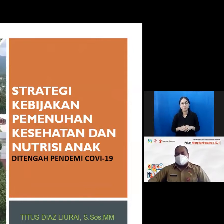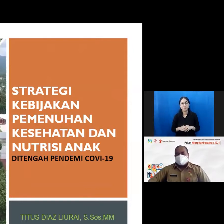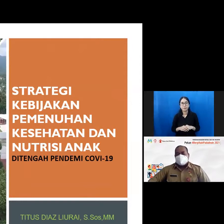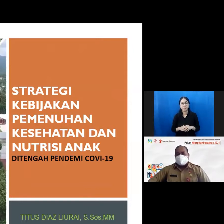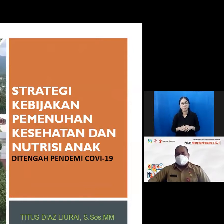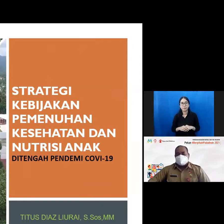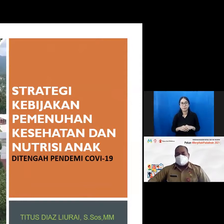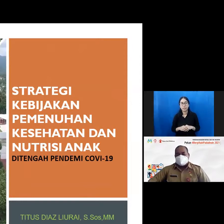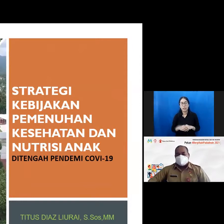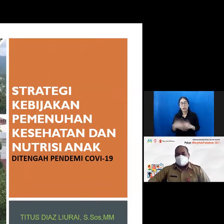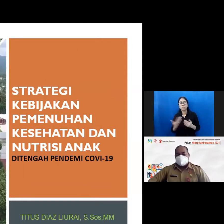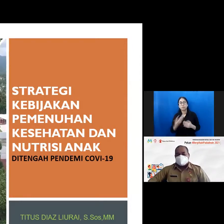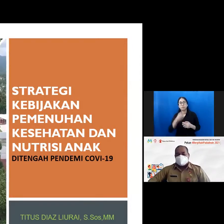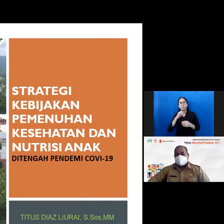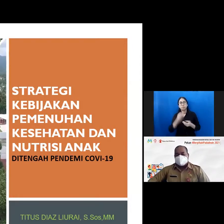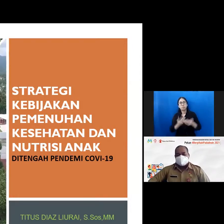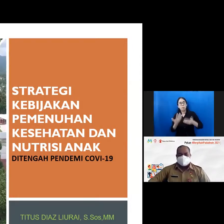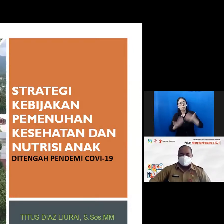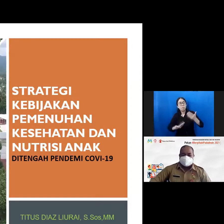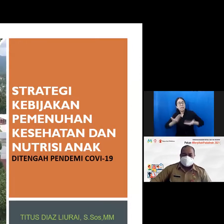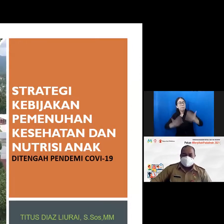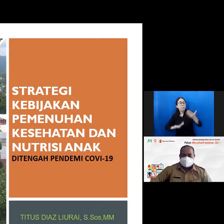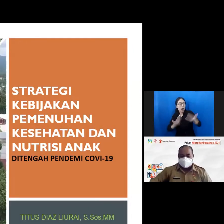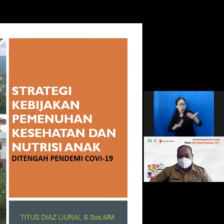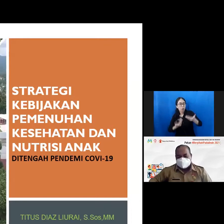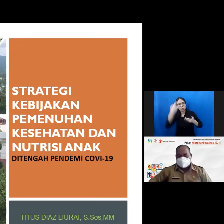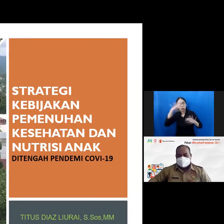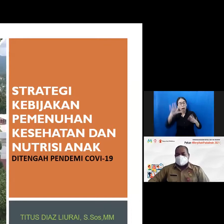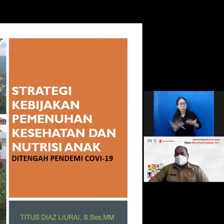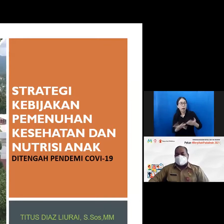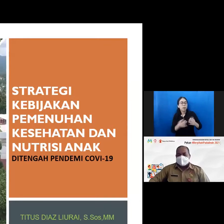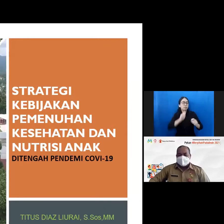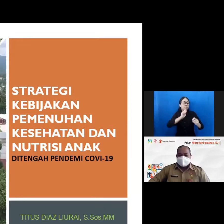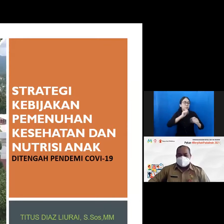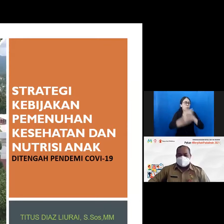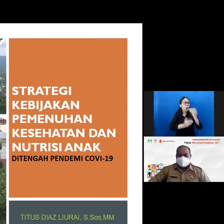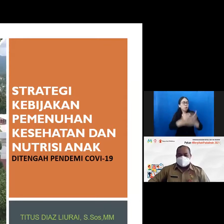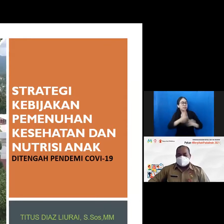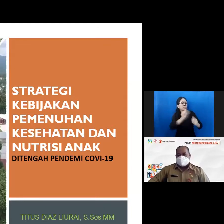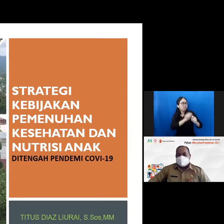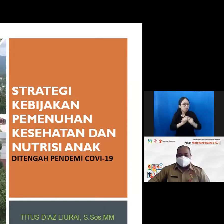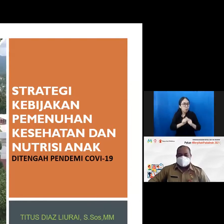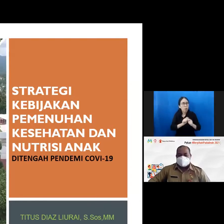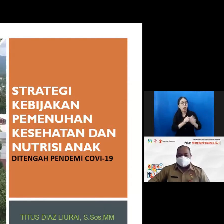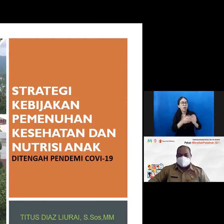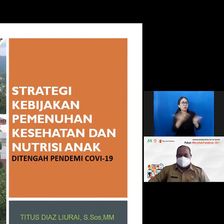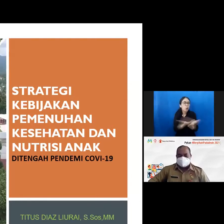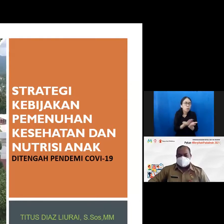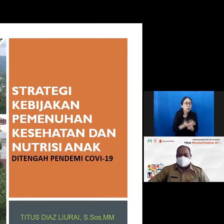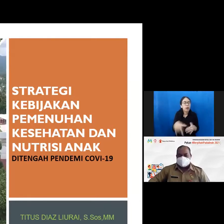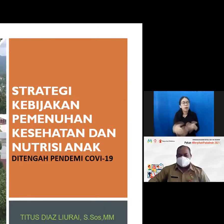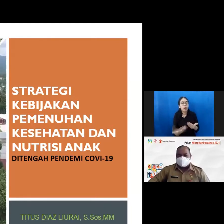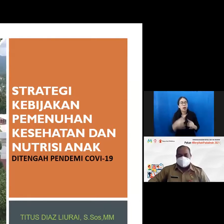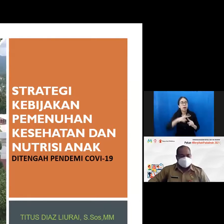pertimbangan yang kami lakukan dalam proses penyusunan rancangan dokumen ini adalah bagaimana telah terhadap